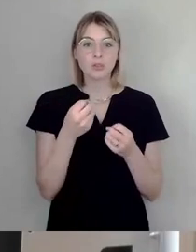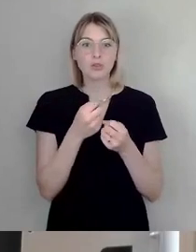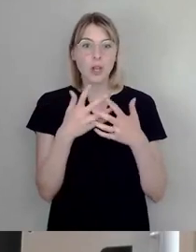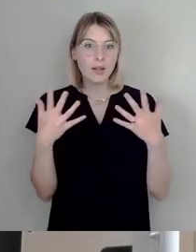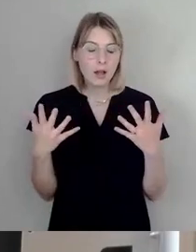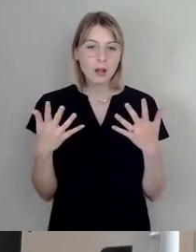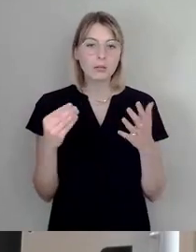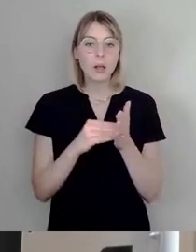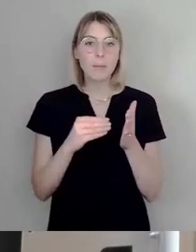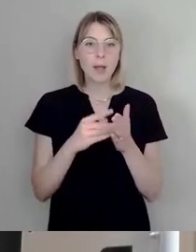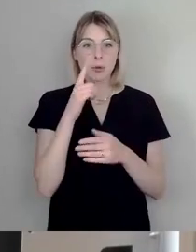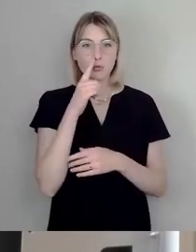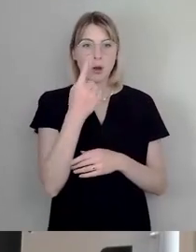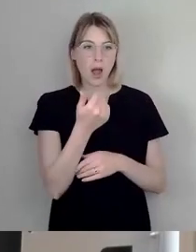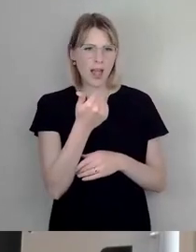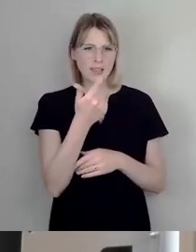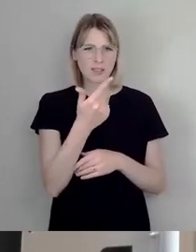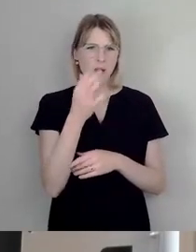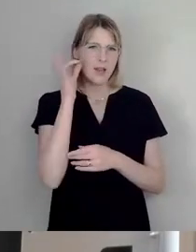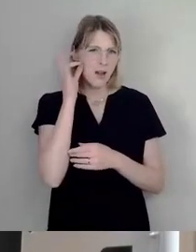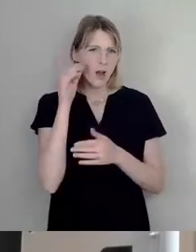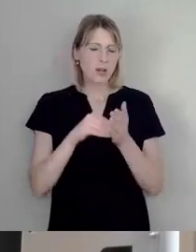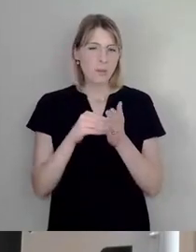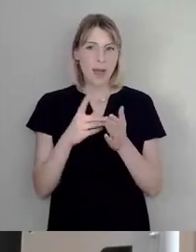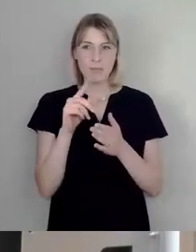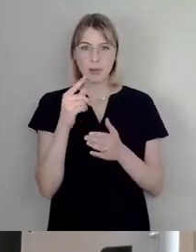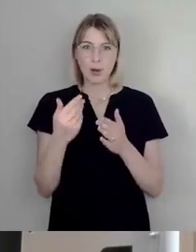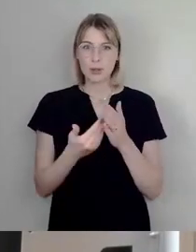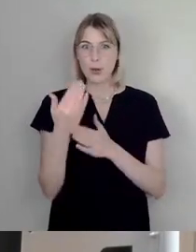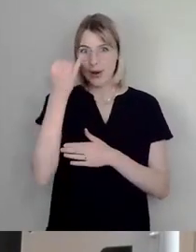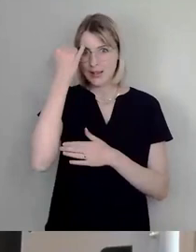zwei Frauen auf der Liste stehen, also das ist eine neue Idee der Wählertäuschung.